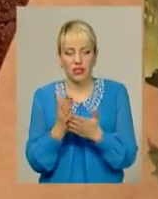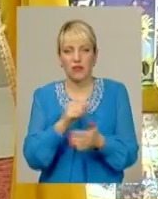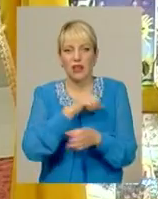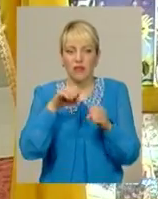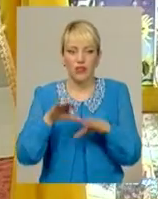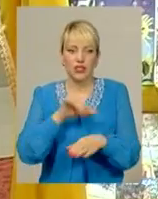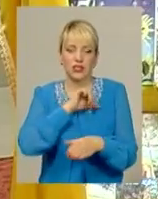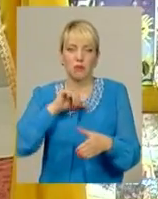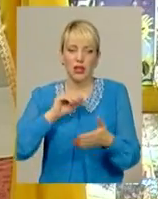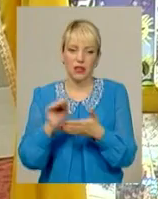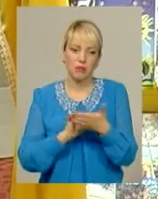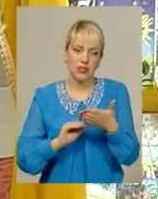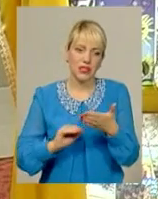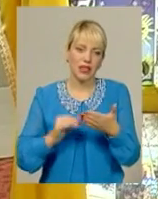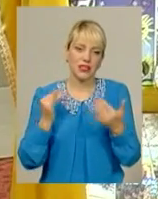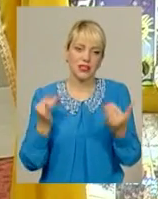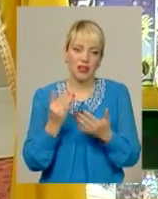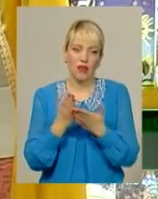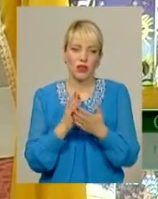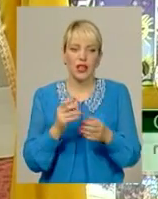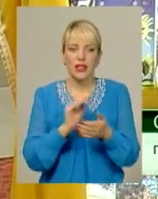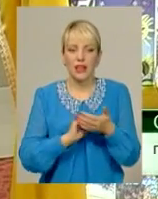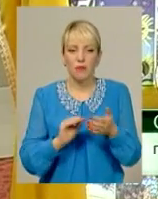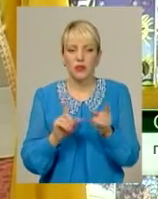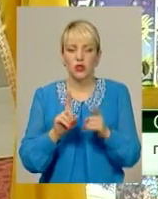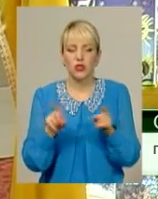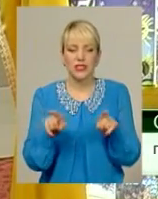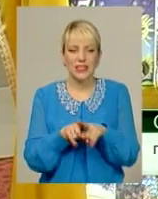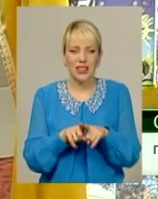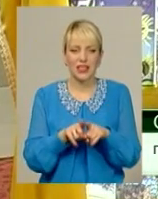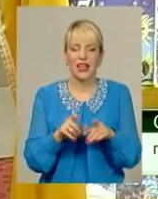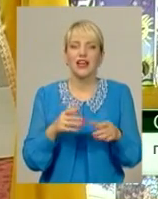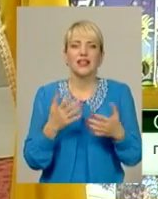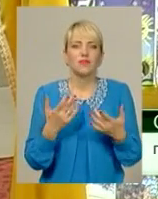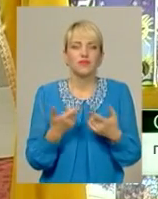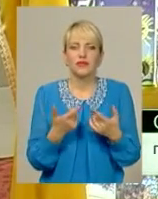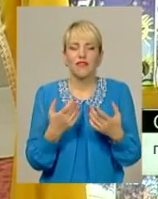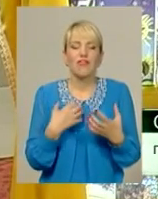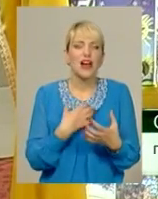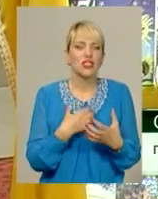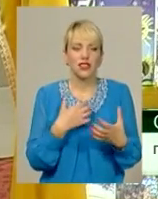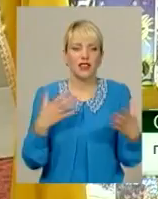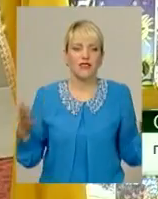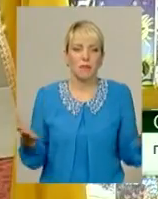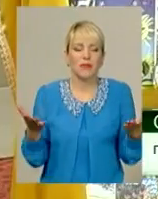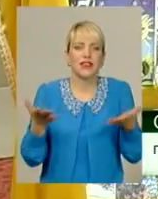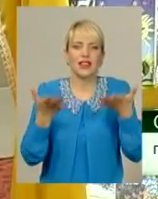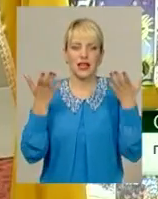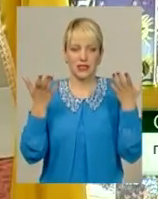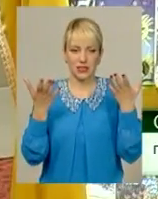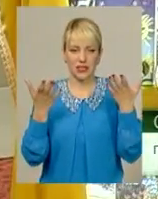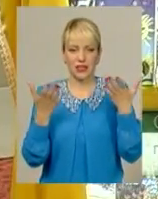сама. Написала щось таке трепетне, важливе, дуже піднесене на